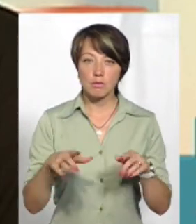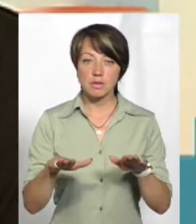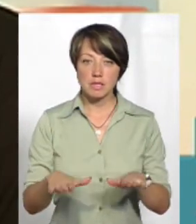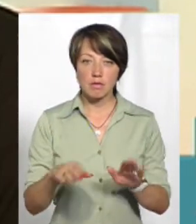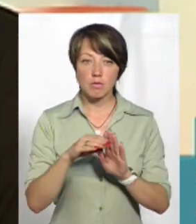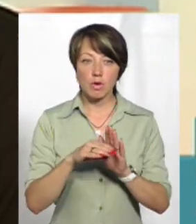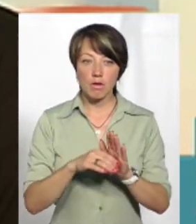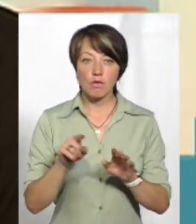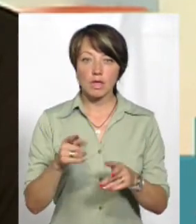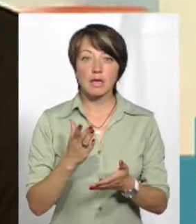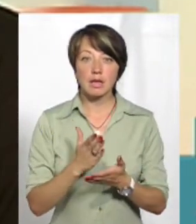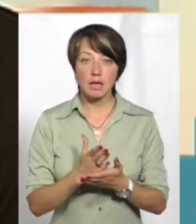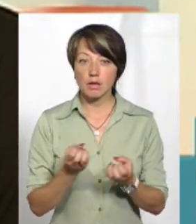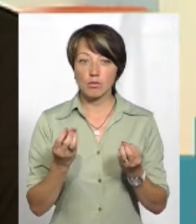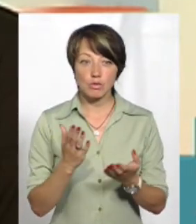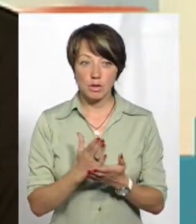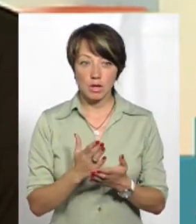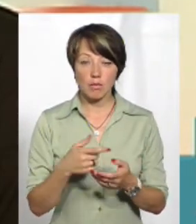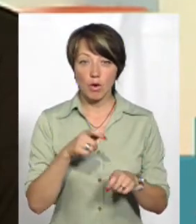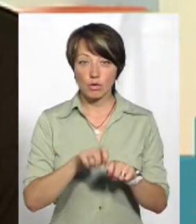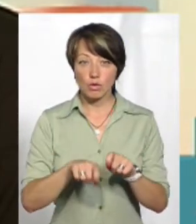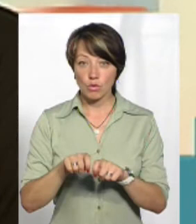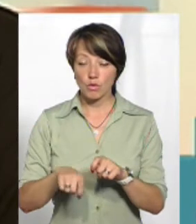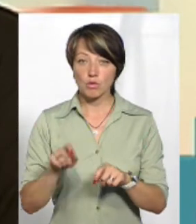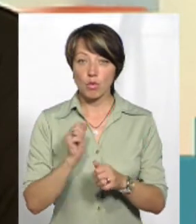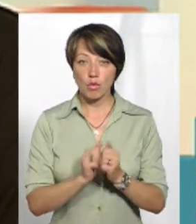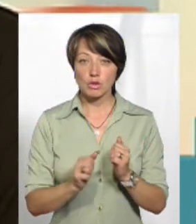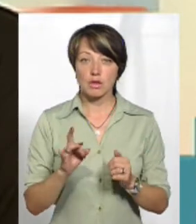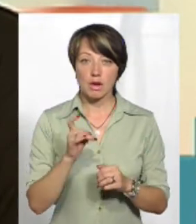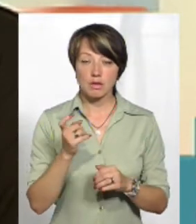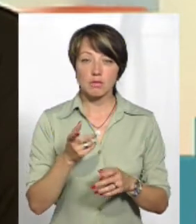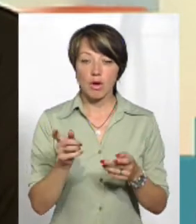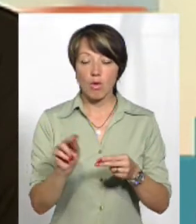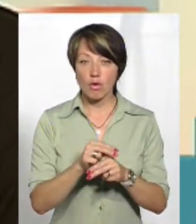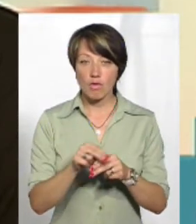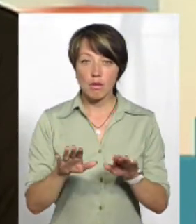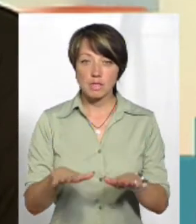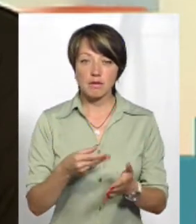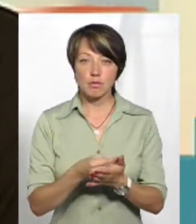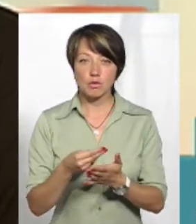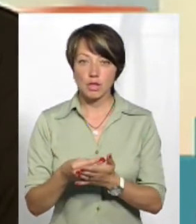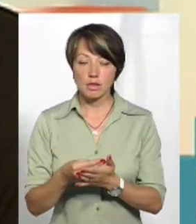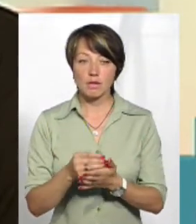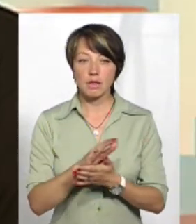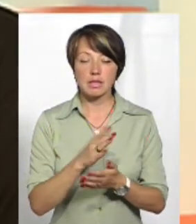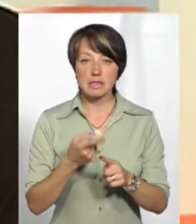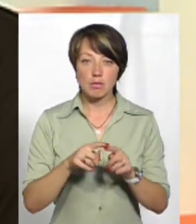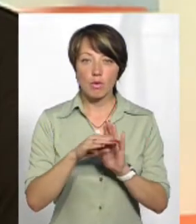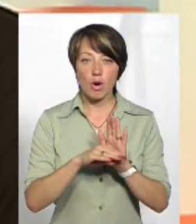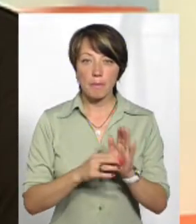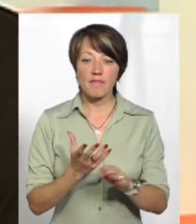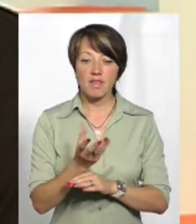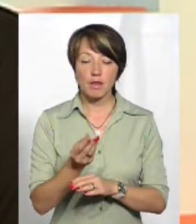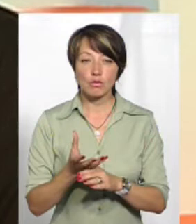місцеві програми. І вони є, і вони не просто є, а ми контролюємо, щоб кожен раз при коригуванні місцевих бюджетів дані програми